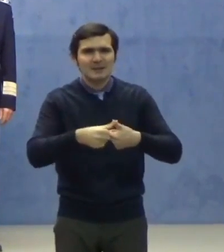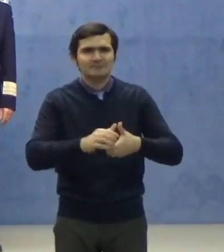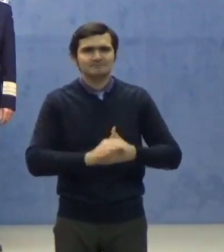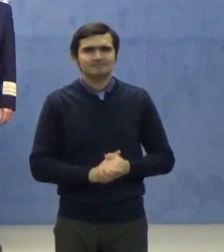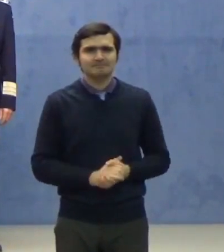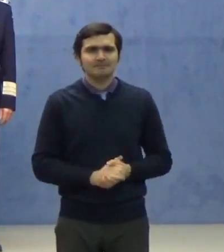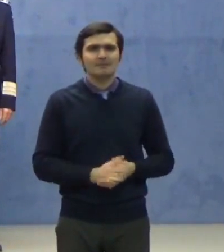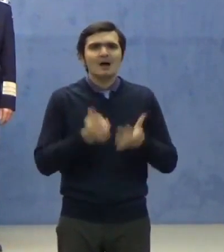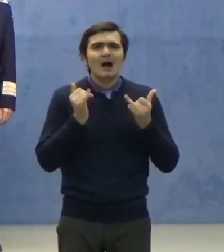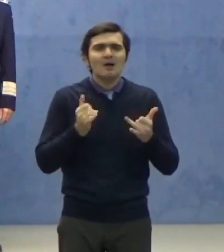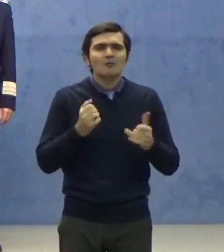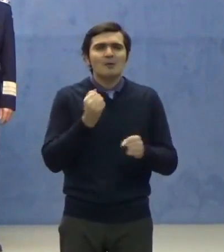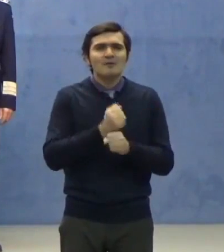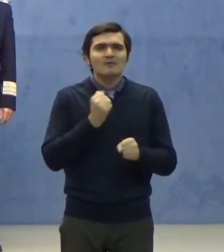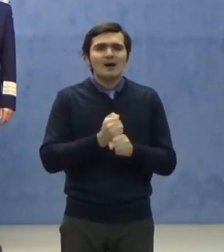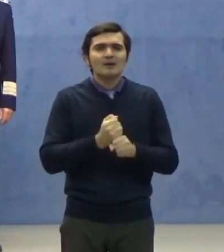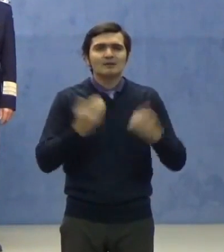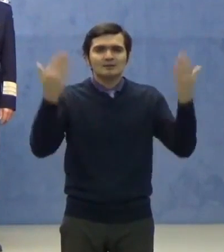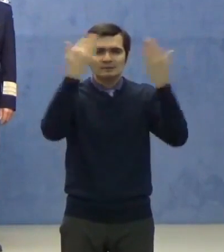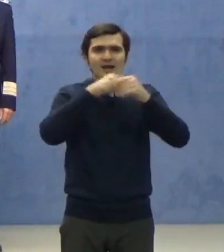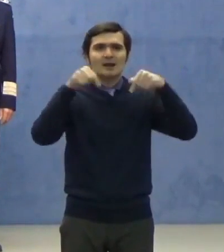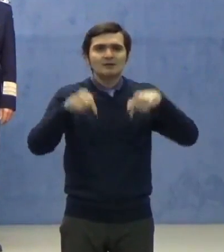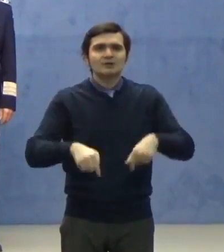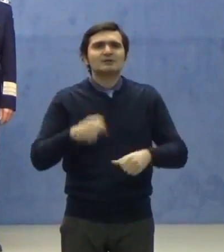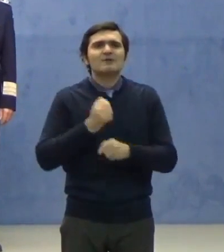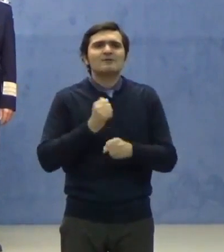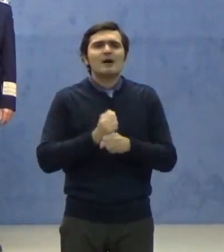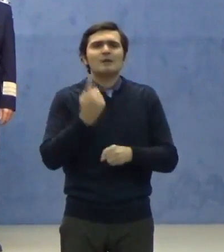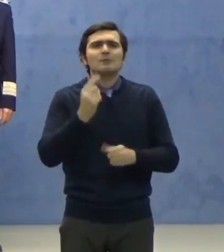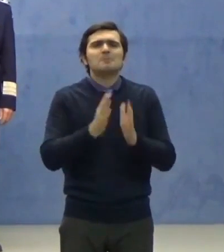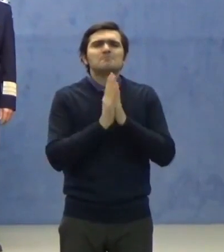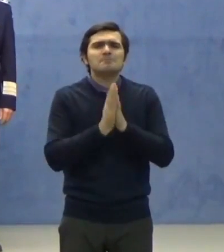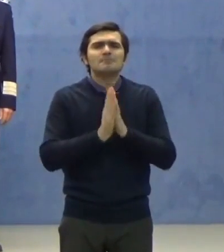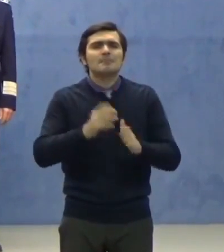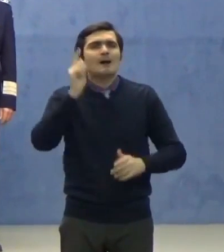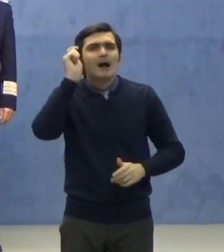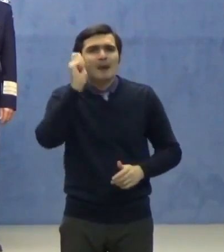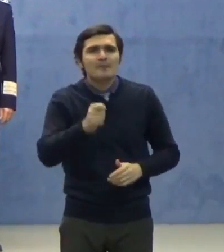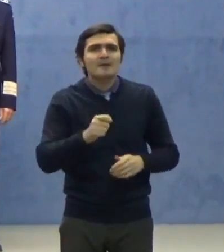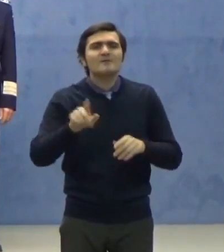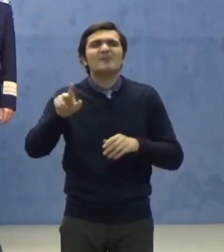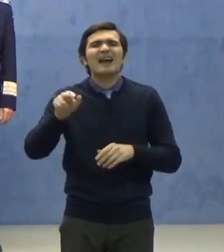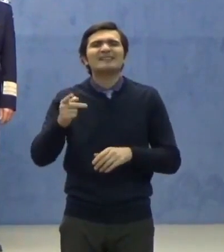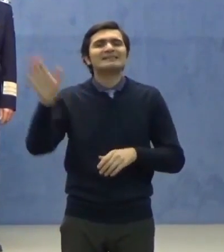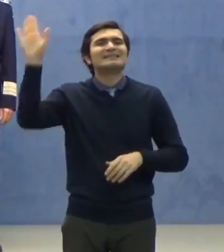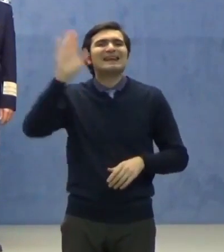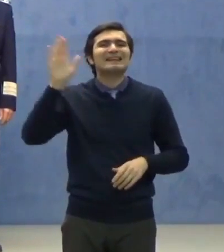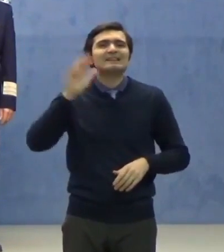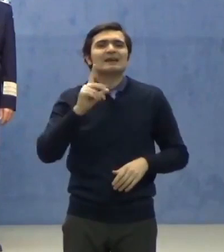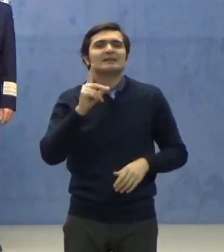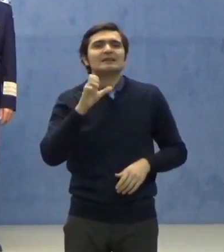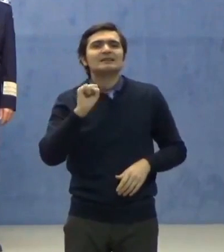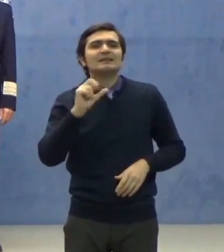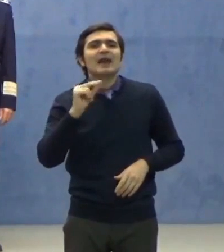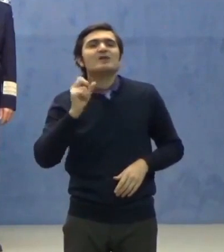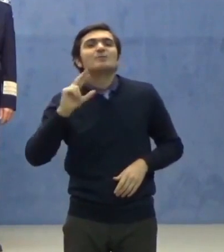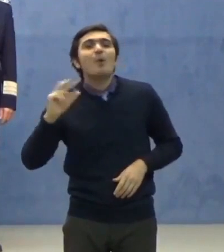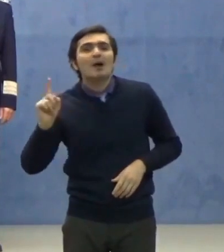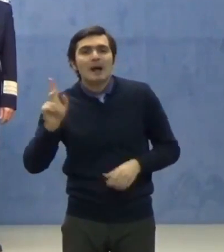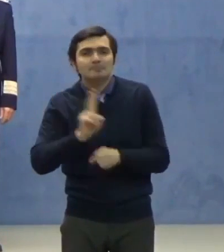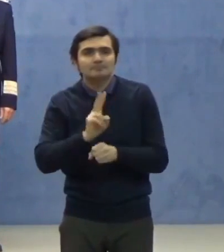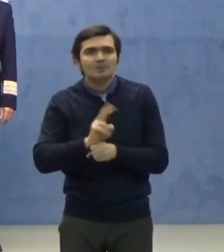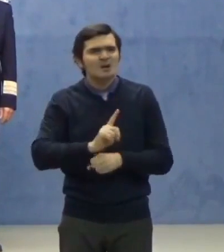fac acum în această seară un apel către frații din diaspora. Nu este bine